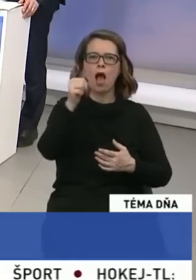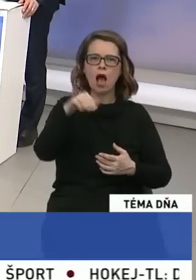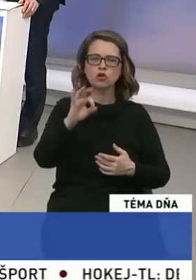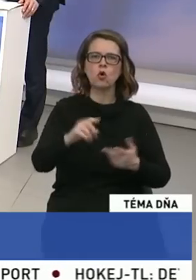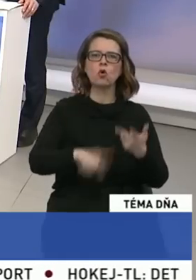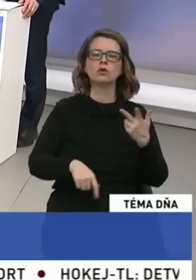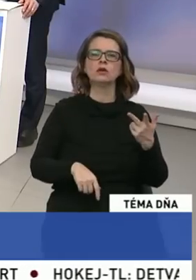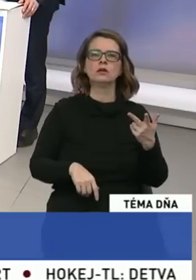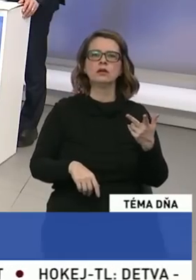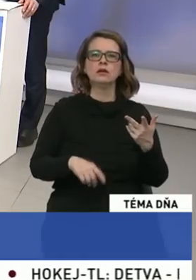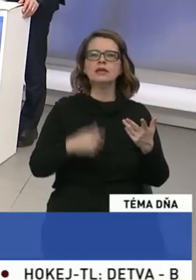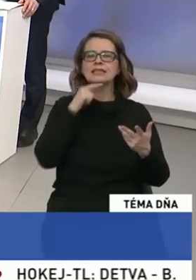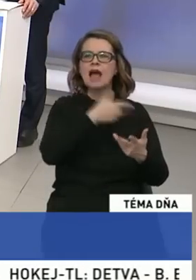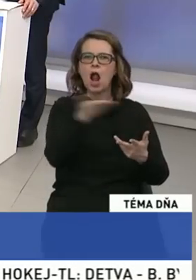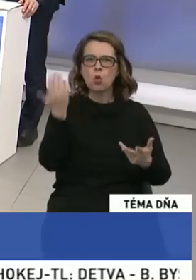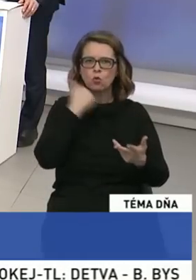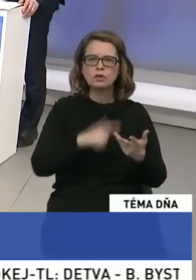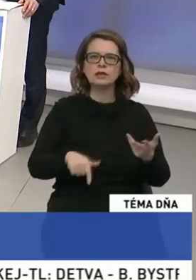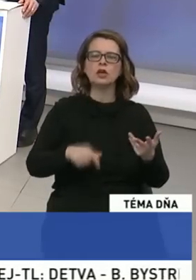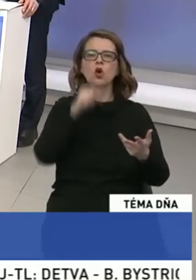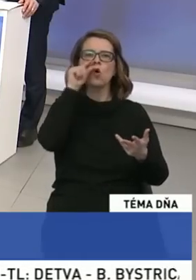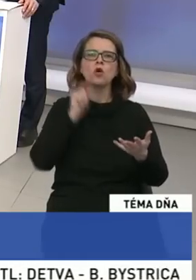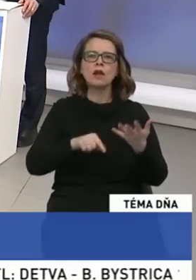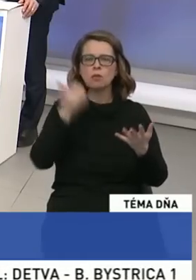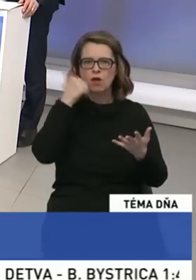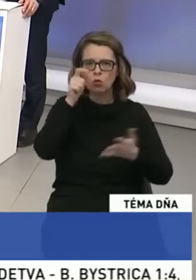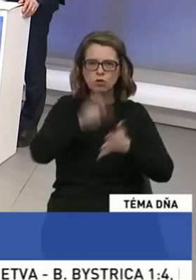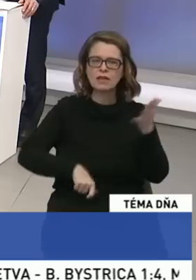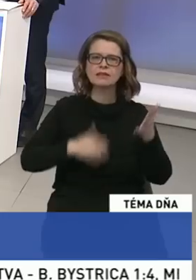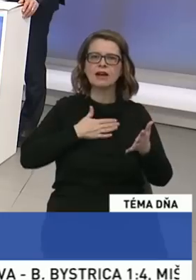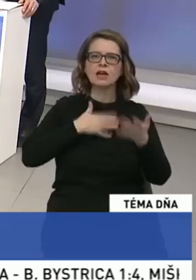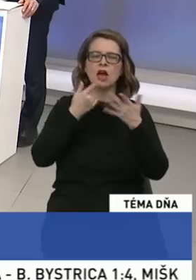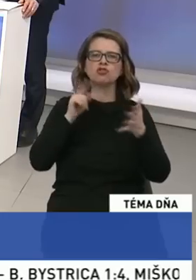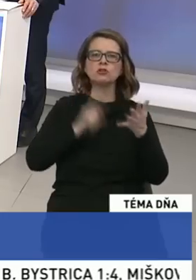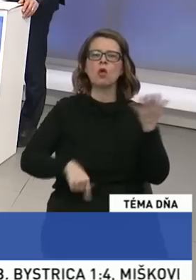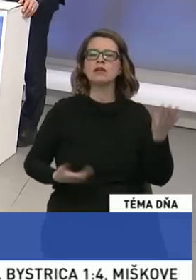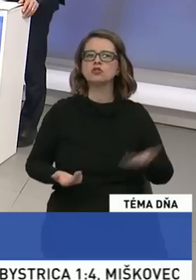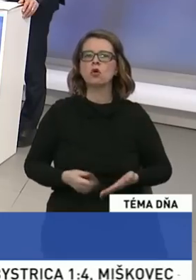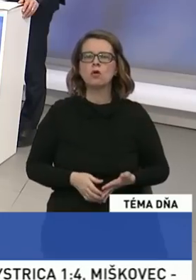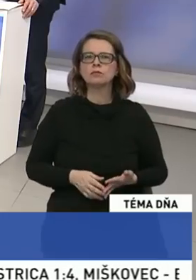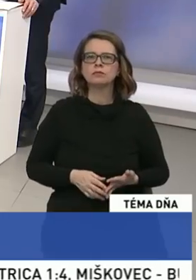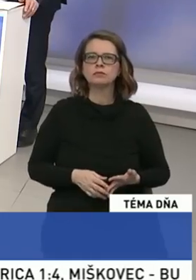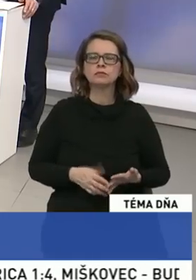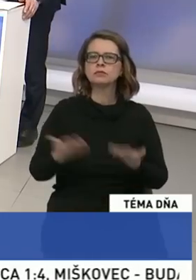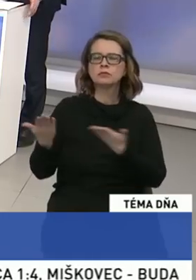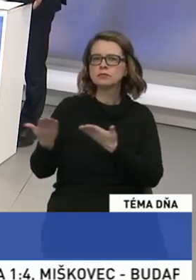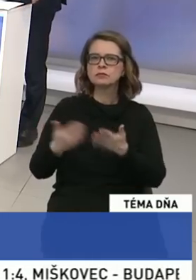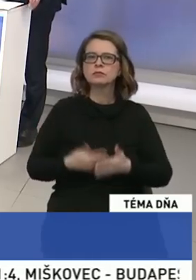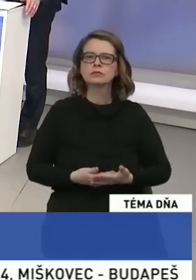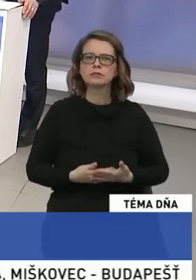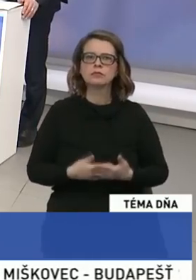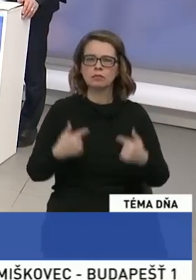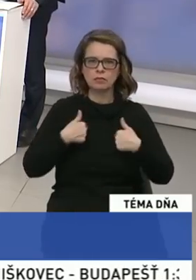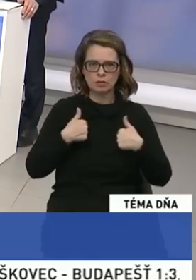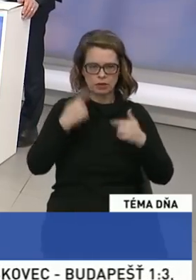určite tam patrí za ľudí, určite tam patrí Kotlebová ľudová strana, naše Slovensko. Nech sa páči. My sme